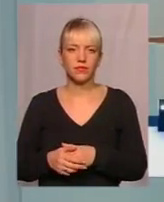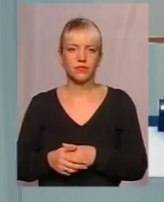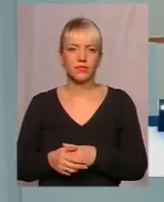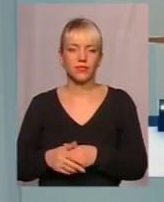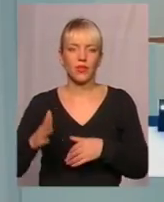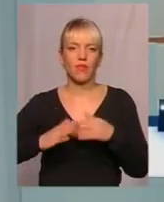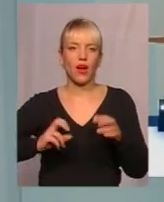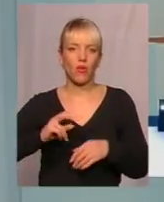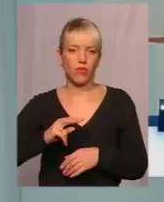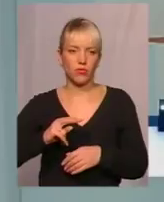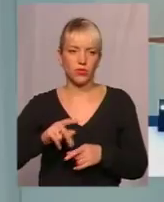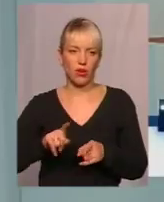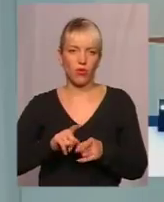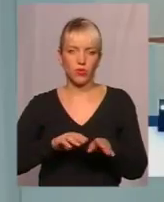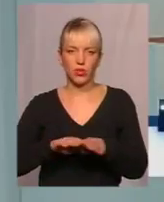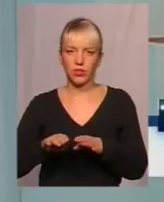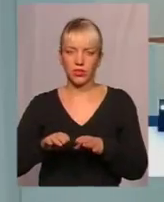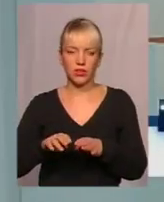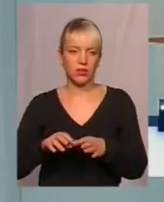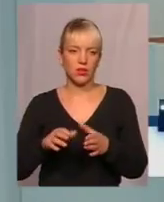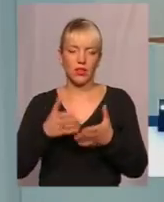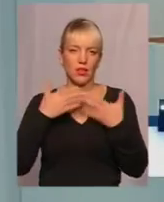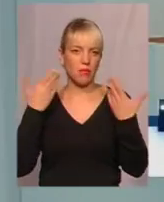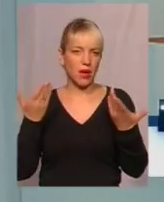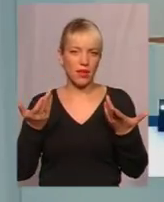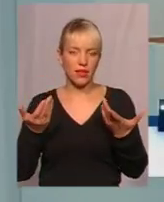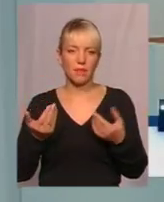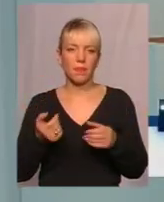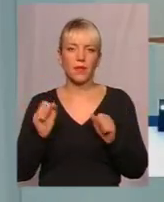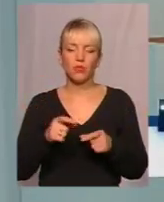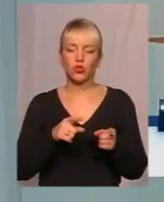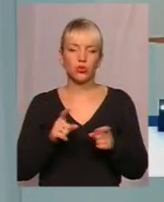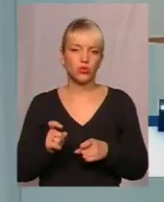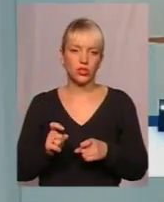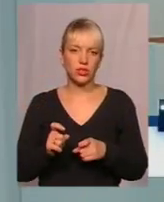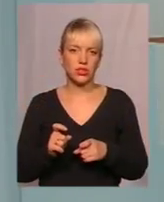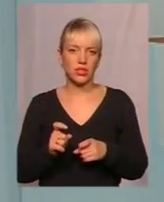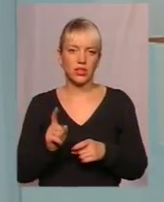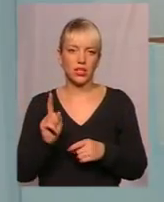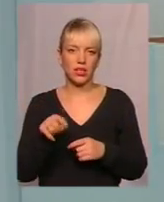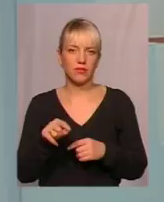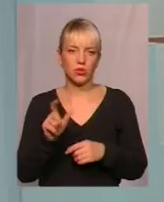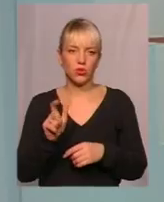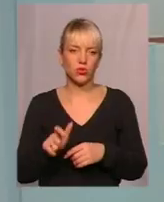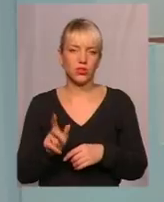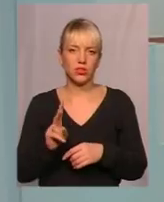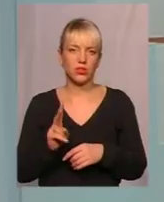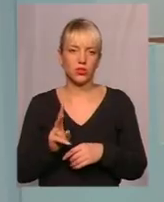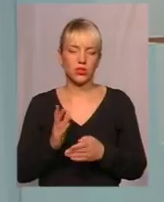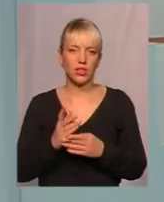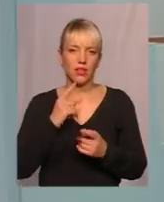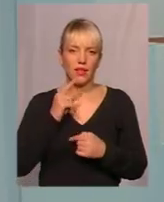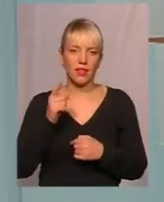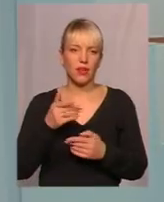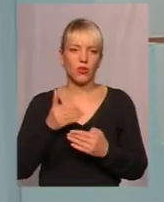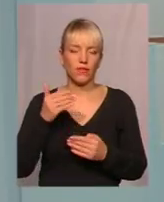фаховому такому рівні абсолютно немає, тобто може долучитись навіть людина яка є далекою